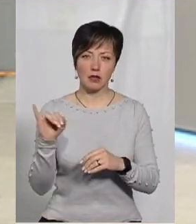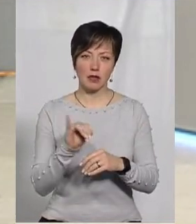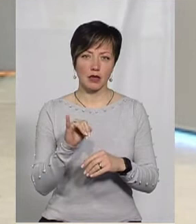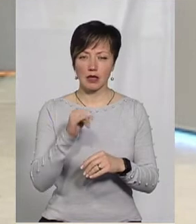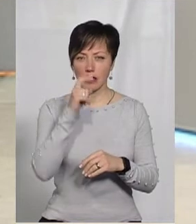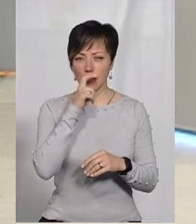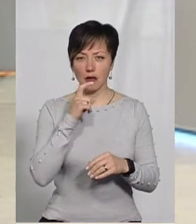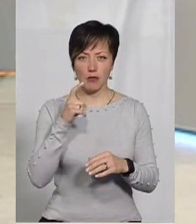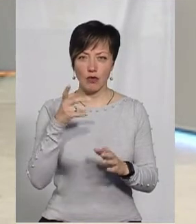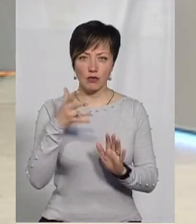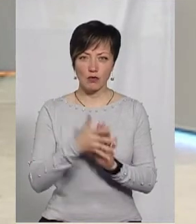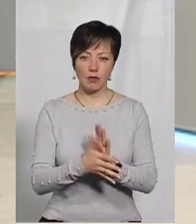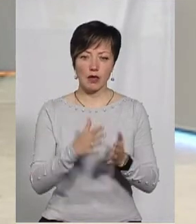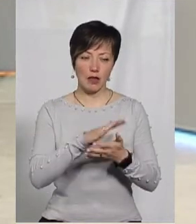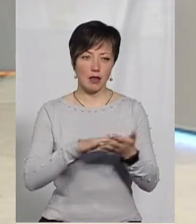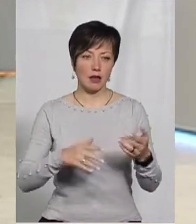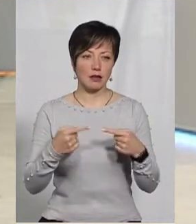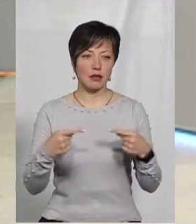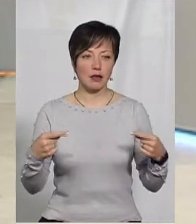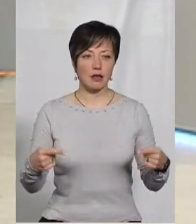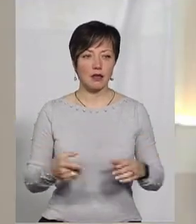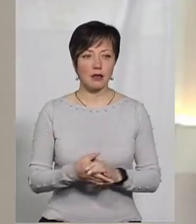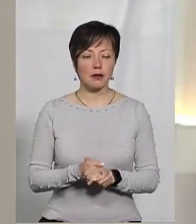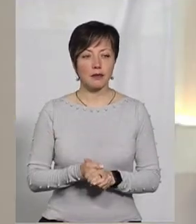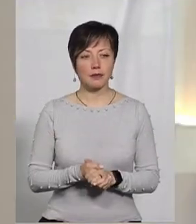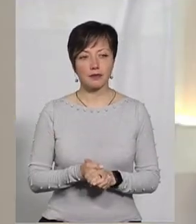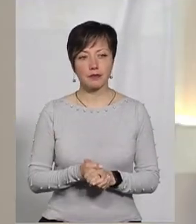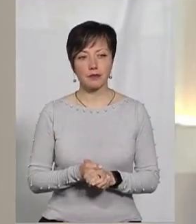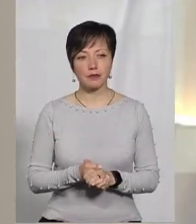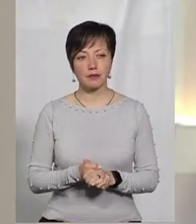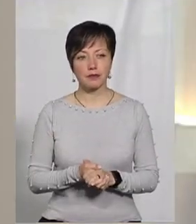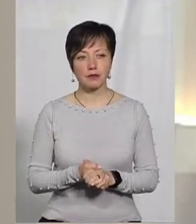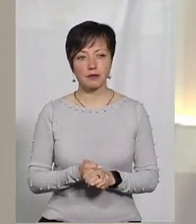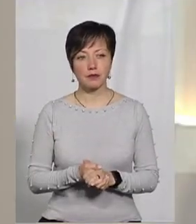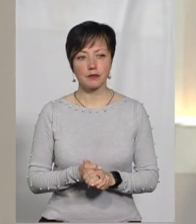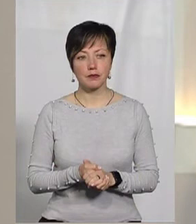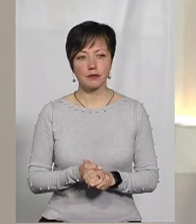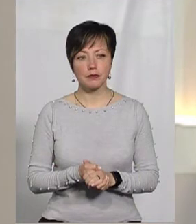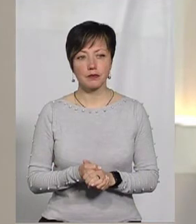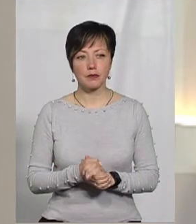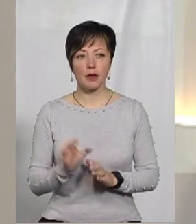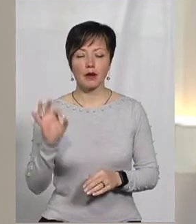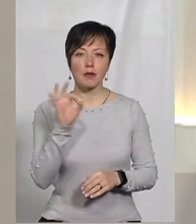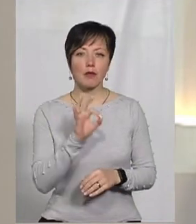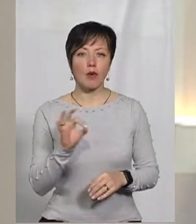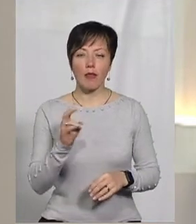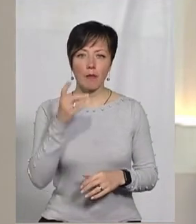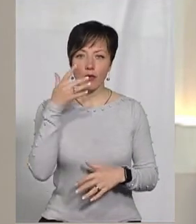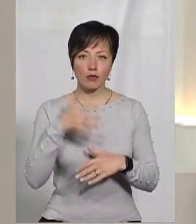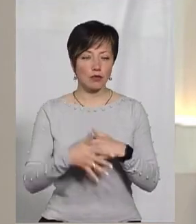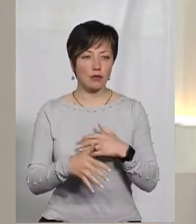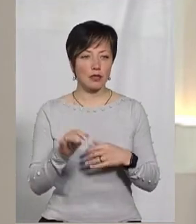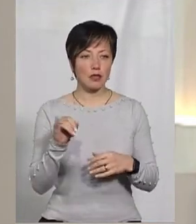і непорозуміння і так далі. Ну, про непорозуміння і не зовсім